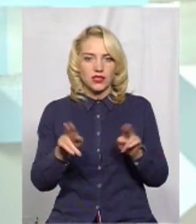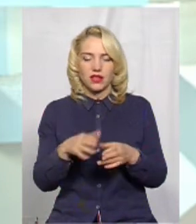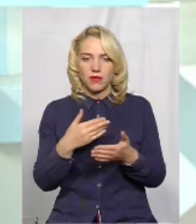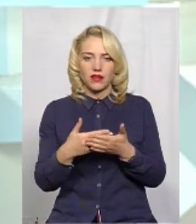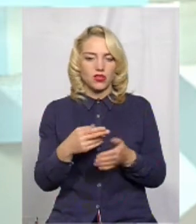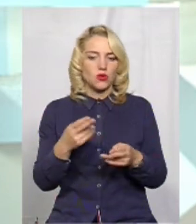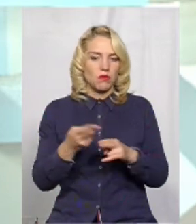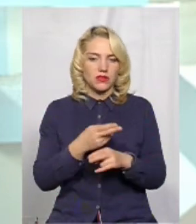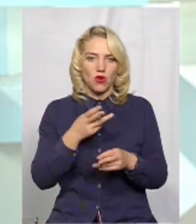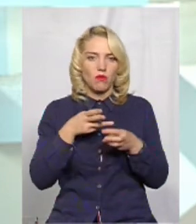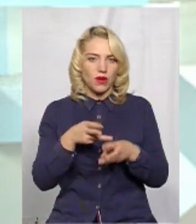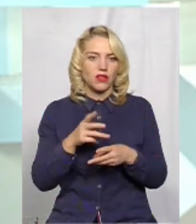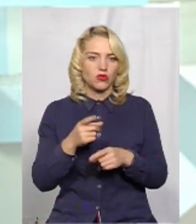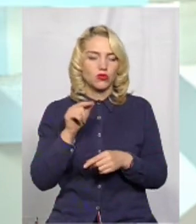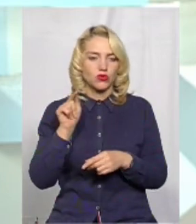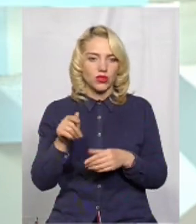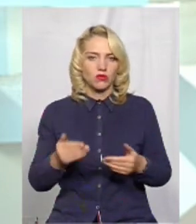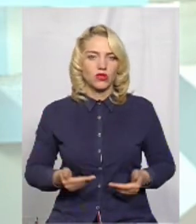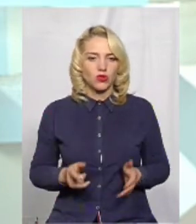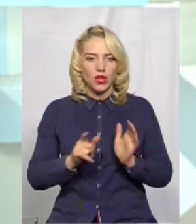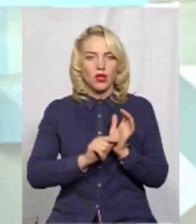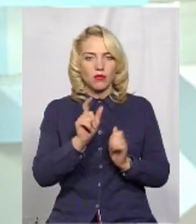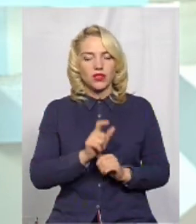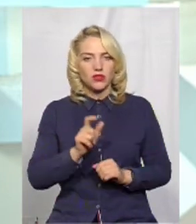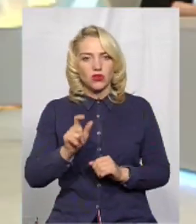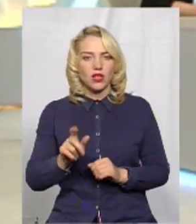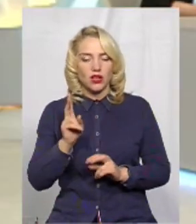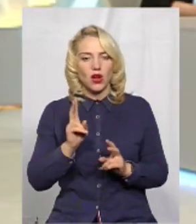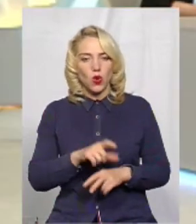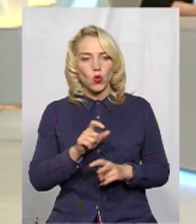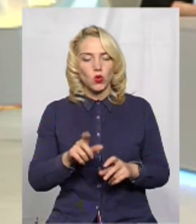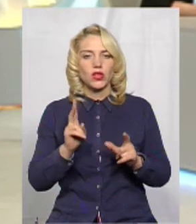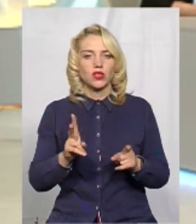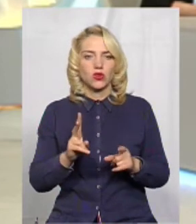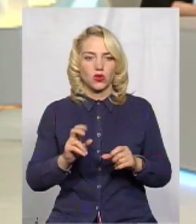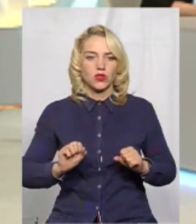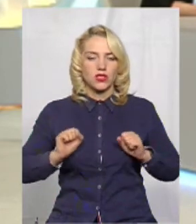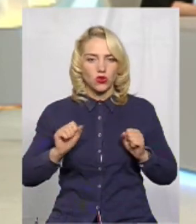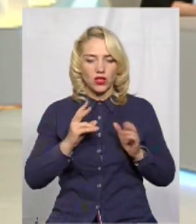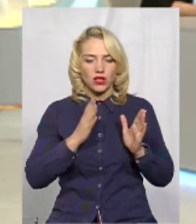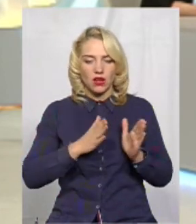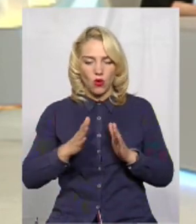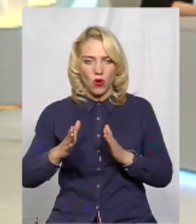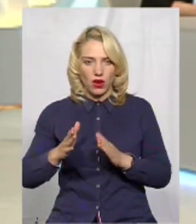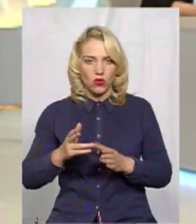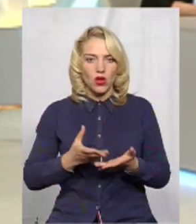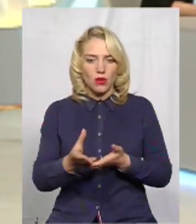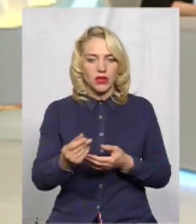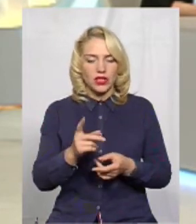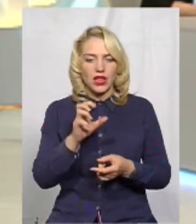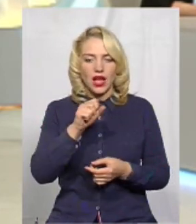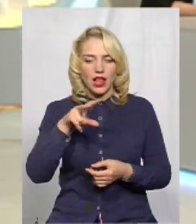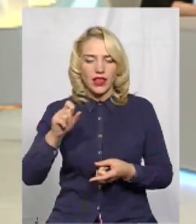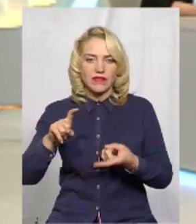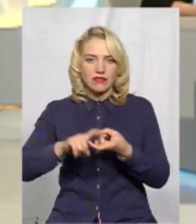опалення. Тому що там живуть пенсіонери, люди, які старанно і регулярно платили, але в зв'язку з тим,